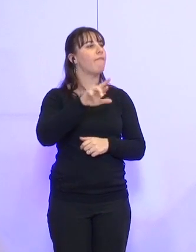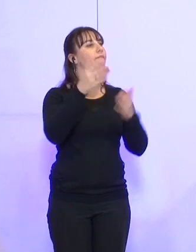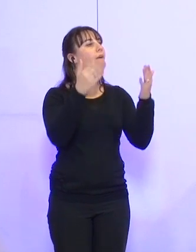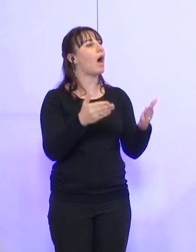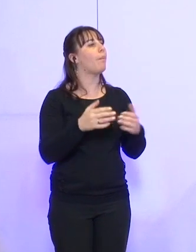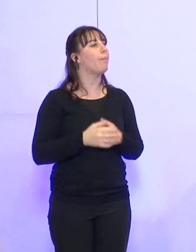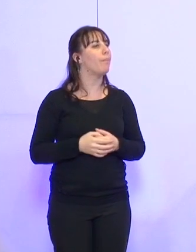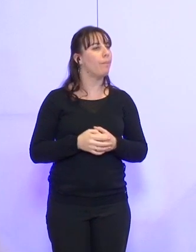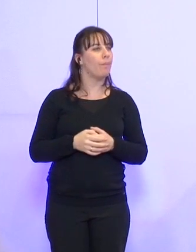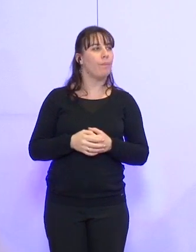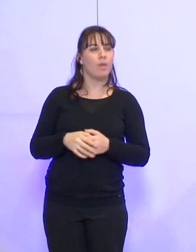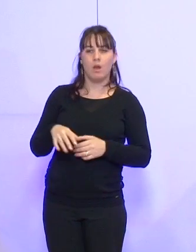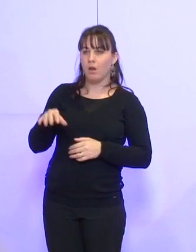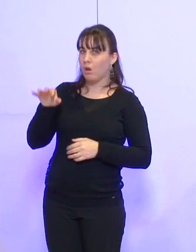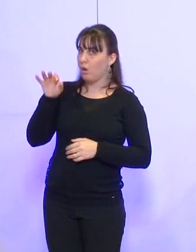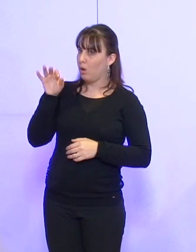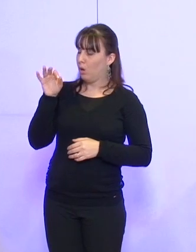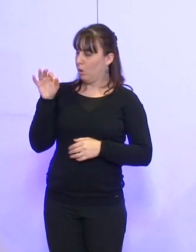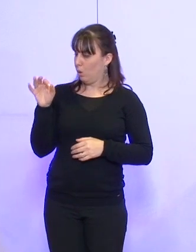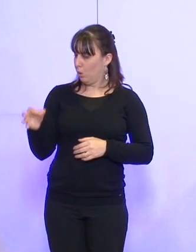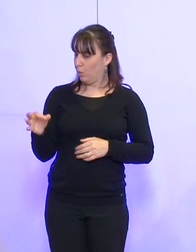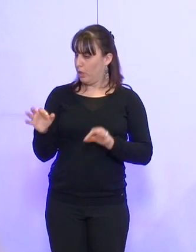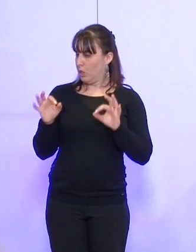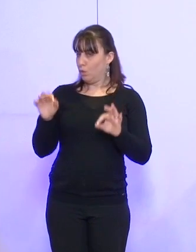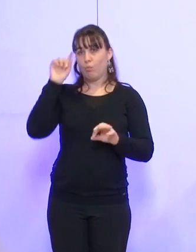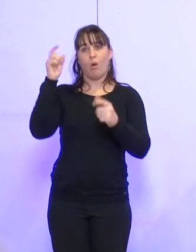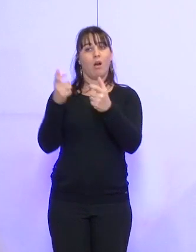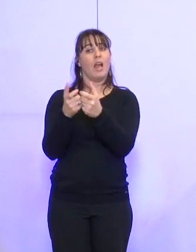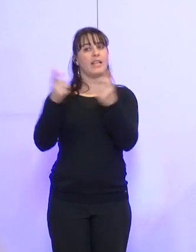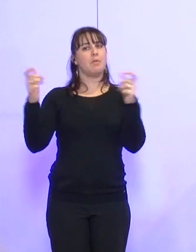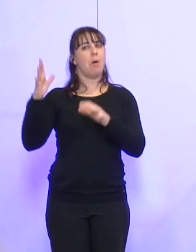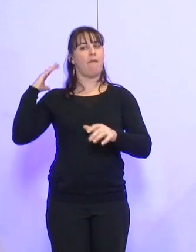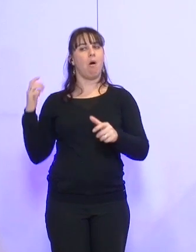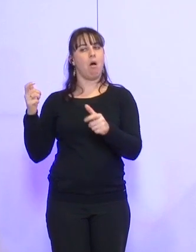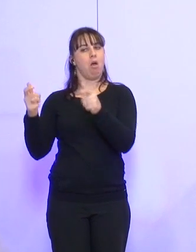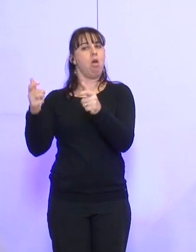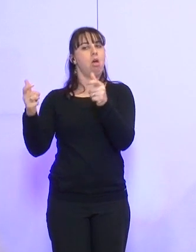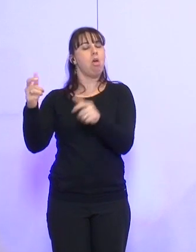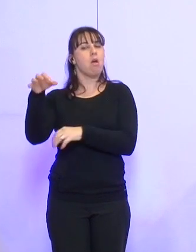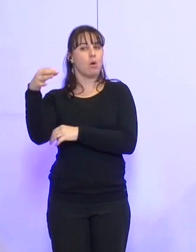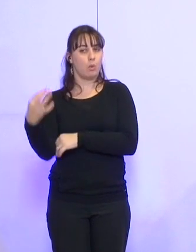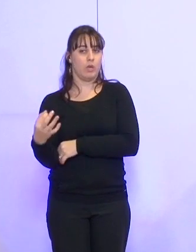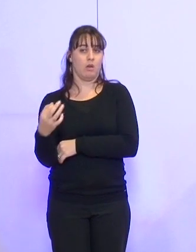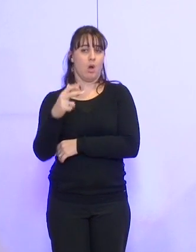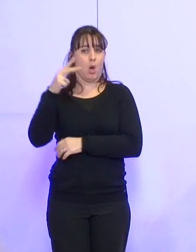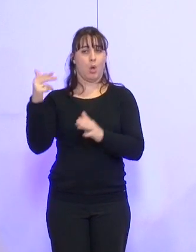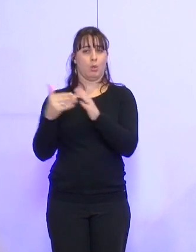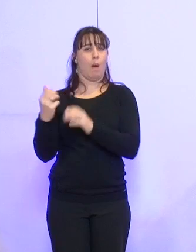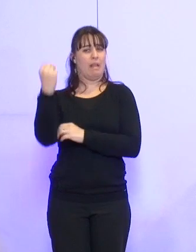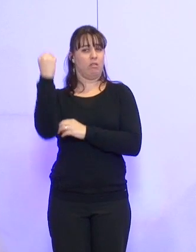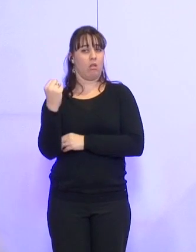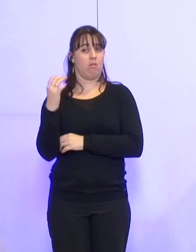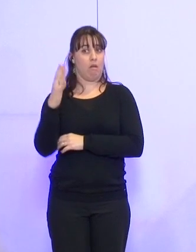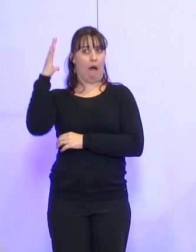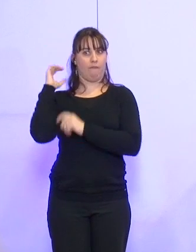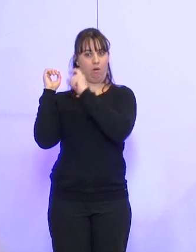Oui, juste pour dire quand même que depuis, parce que c'est aussi un établissement qui a connu des difficultés, aujourd'hui il est à près de 3 000 tonnes, là où à un moment il